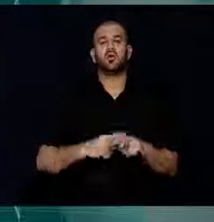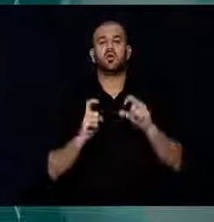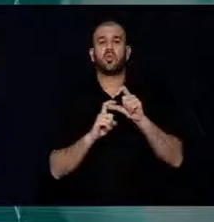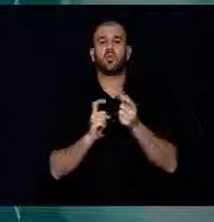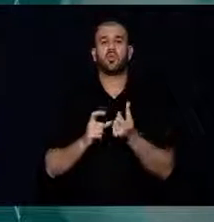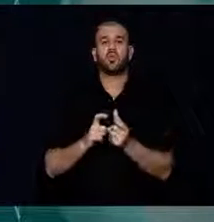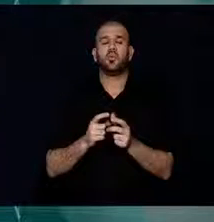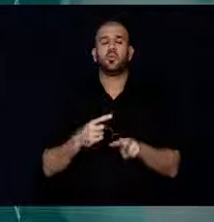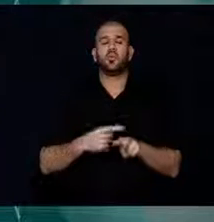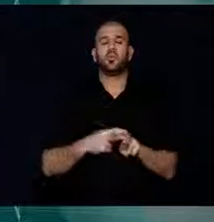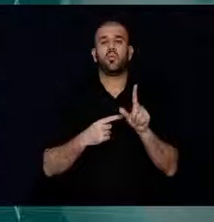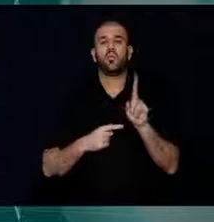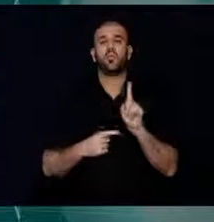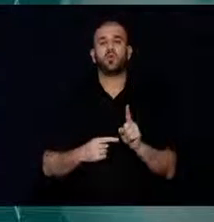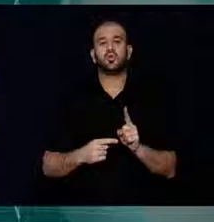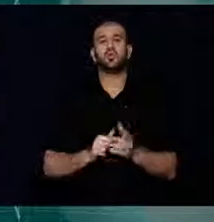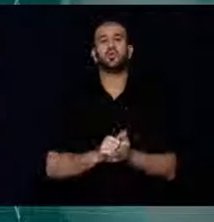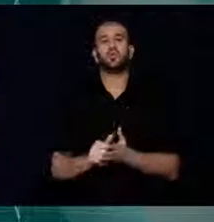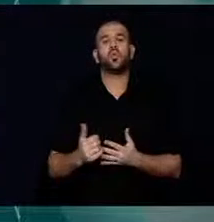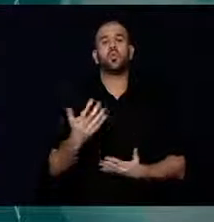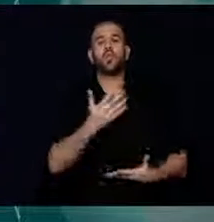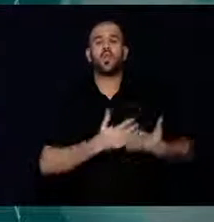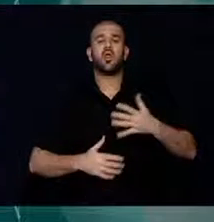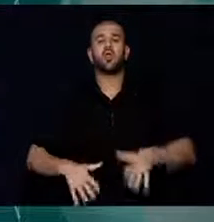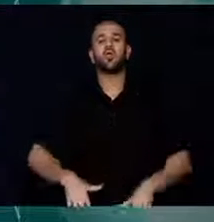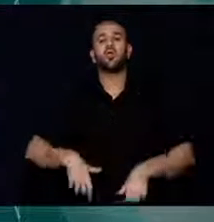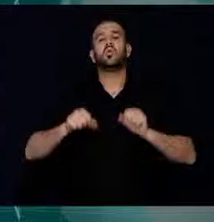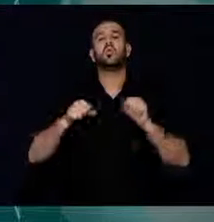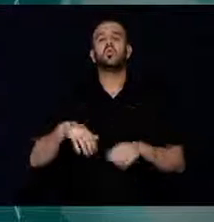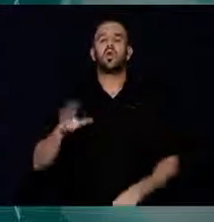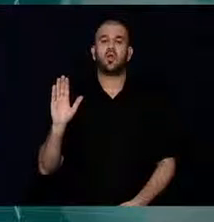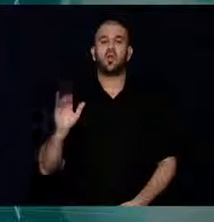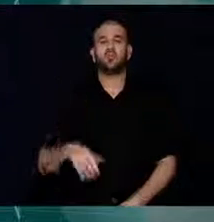'ı tüm müdahalelere rağmen kurtarılamadı.